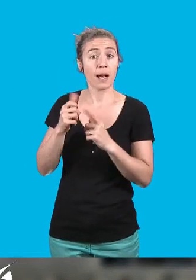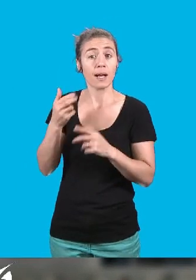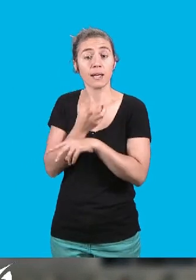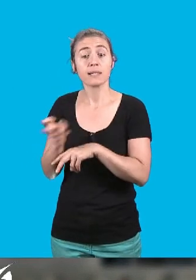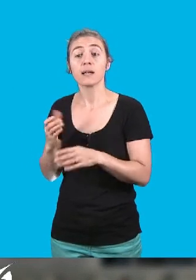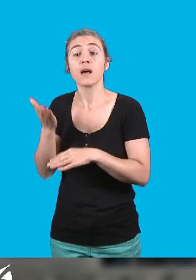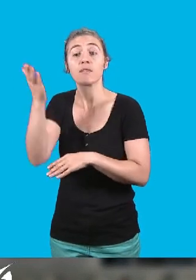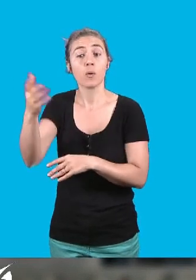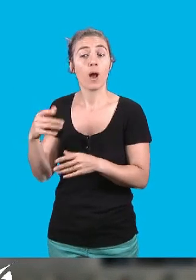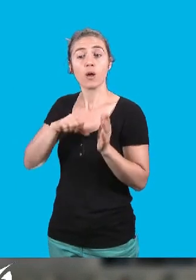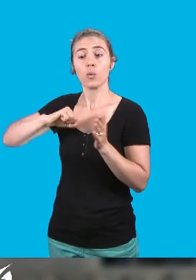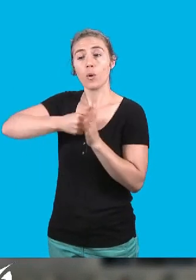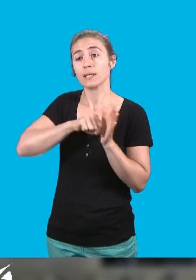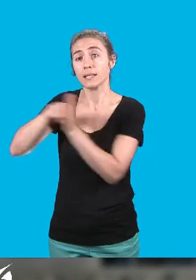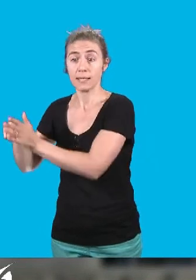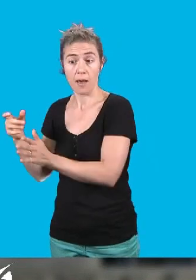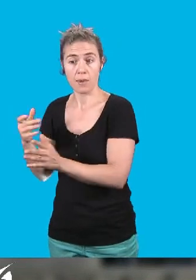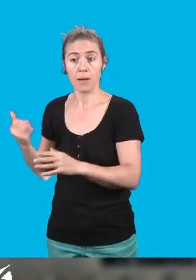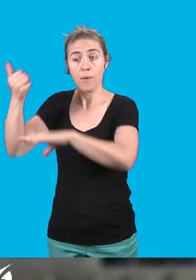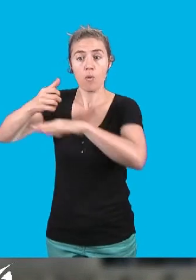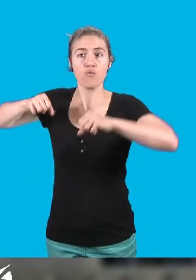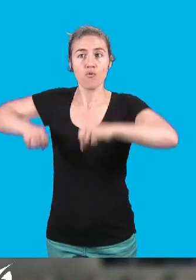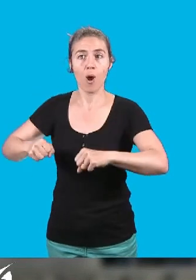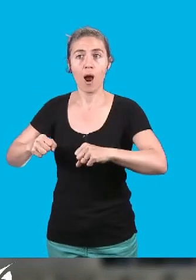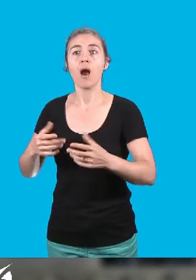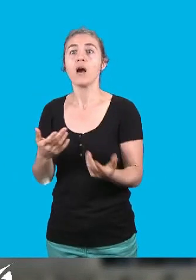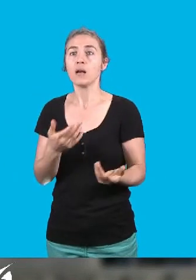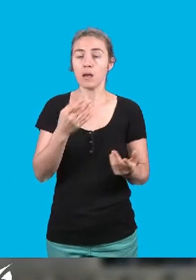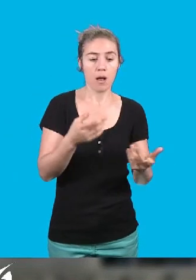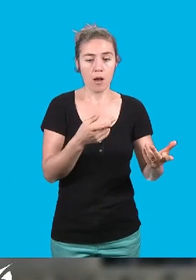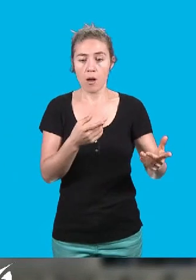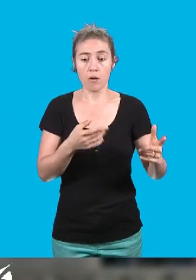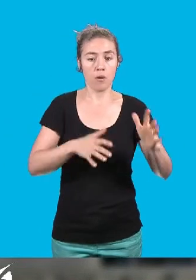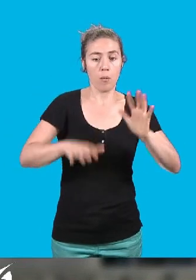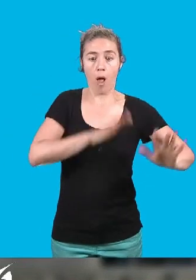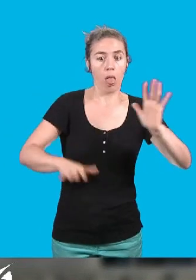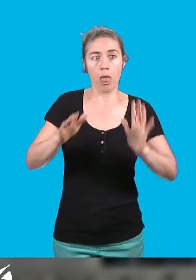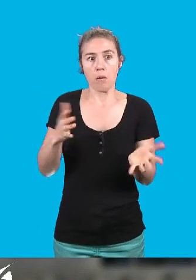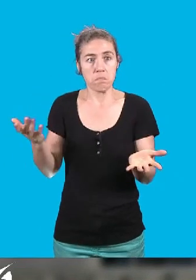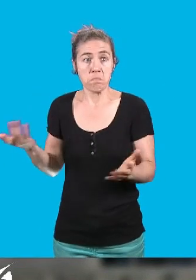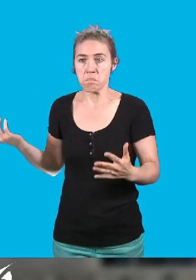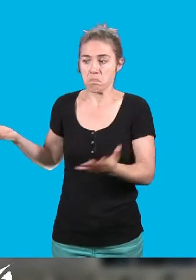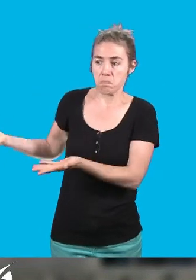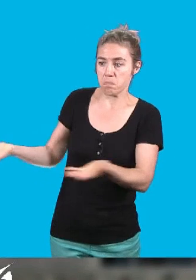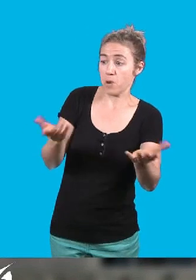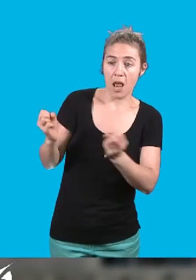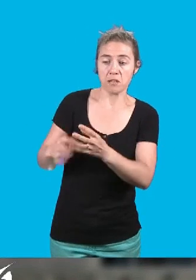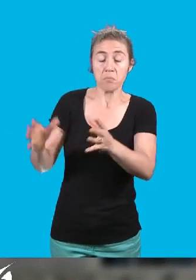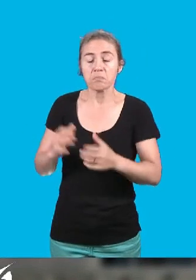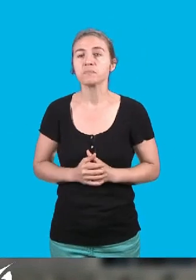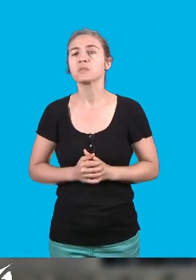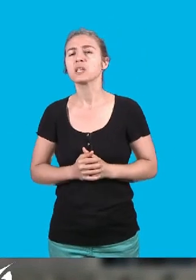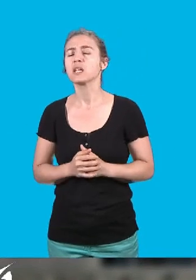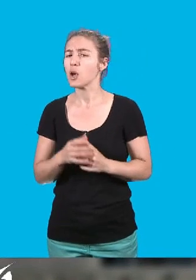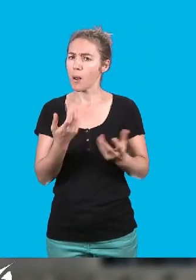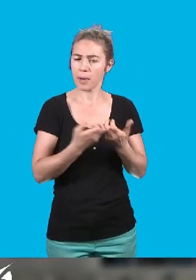pouvoir. Après le quoi qu'il en coûte, c'est donc le sauf qui peut. Aussi malgré une inflation élevée, malgré une